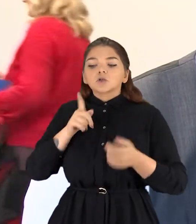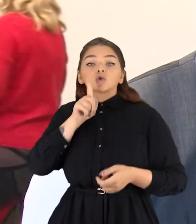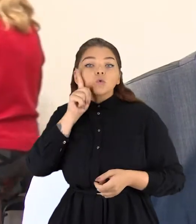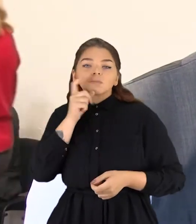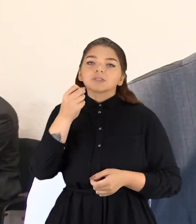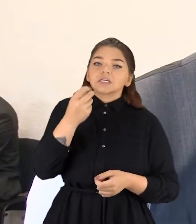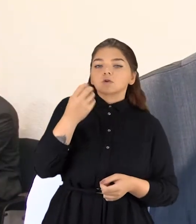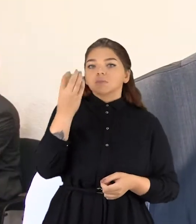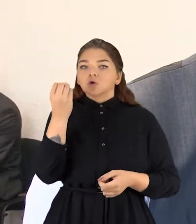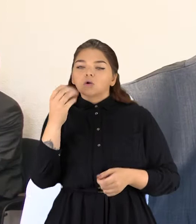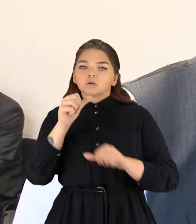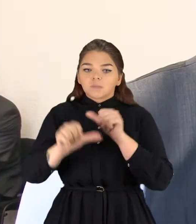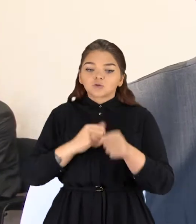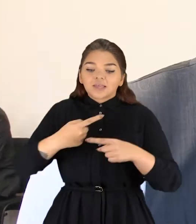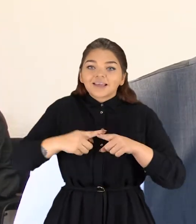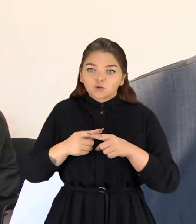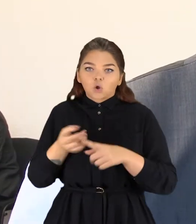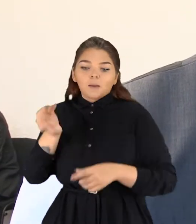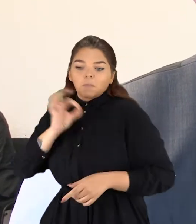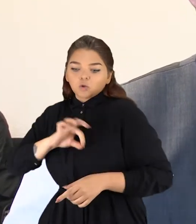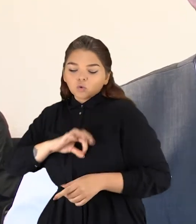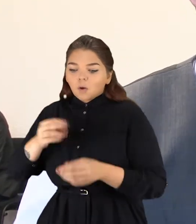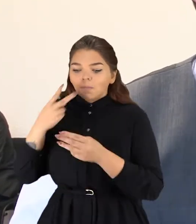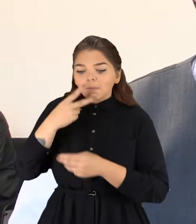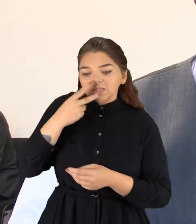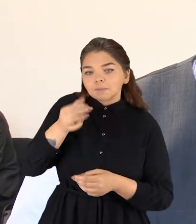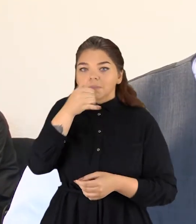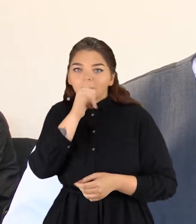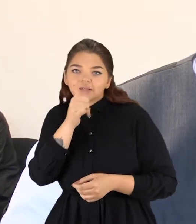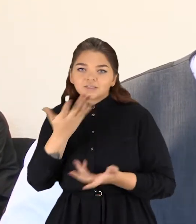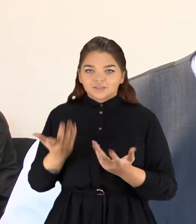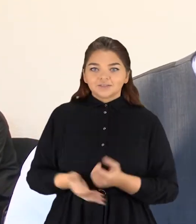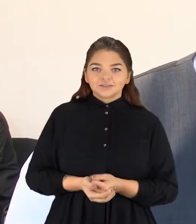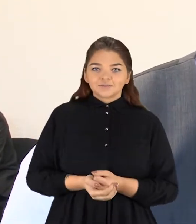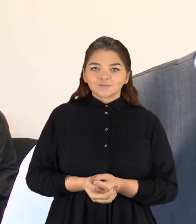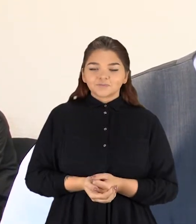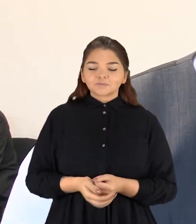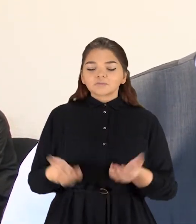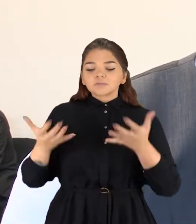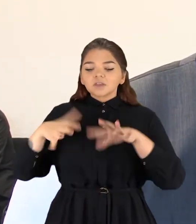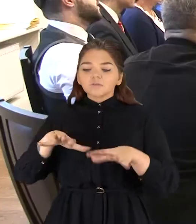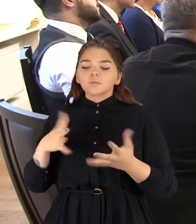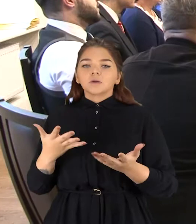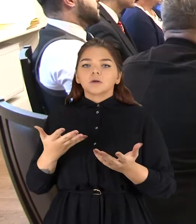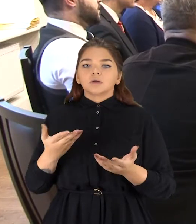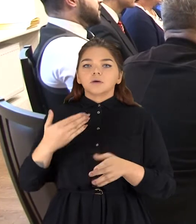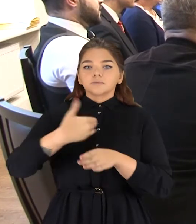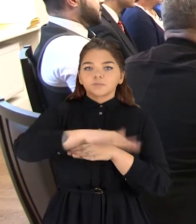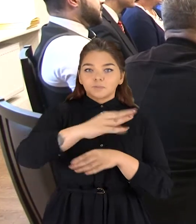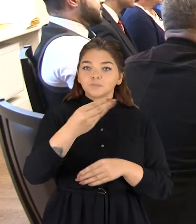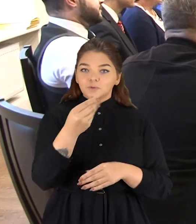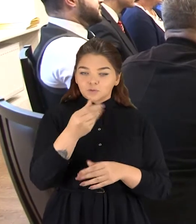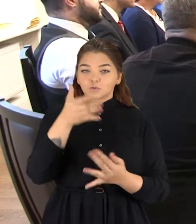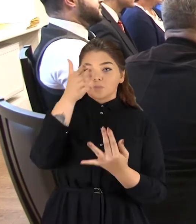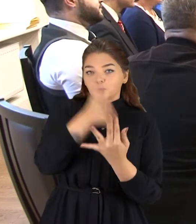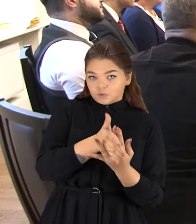būdamas 13-15 metų, galėtų konkščiau tai išbandyti ir baigės mokyklai galėtų paruoti tam tikras kompetencijas. Savivaldybės skirti keli